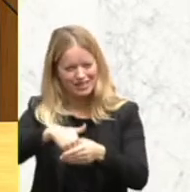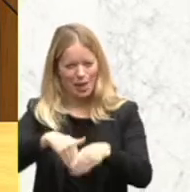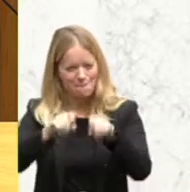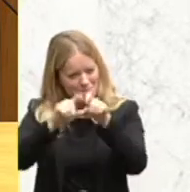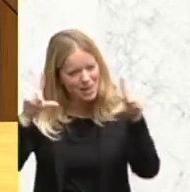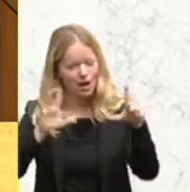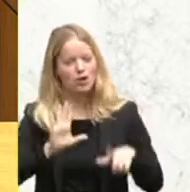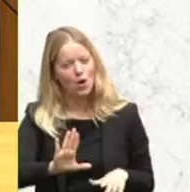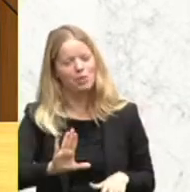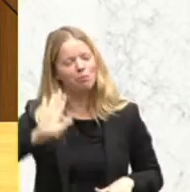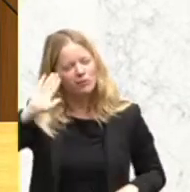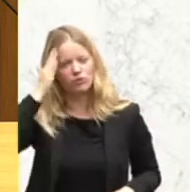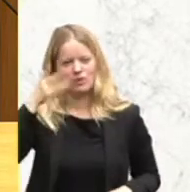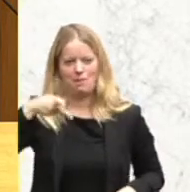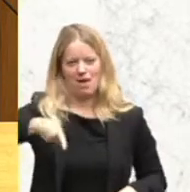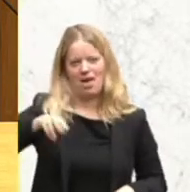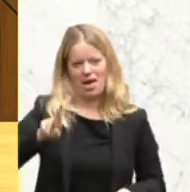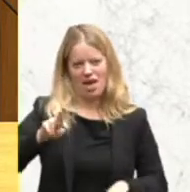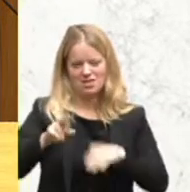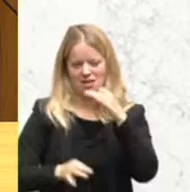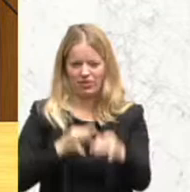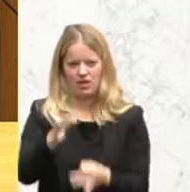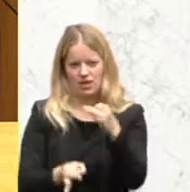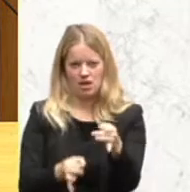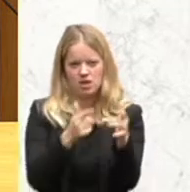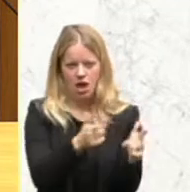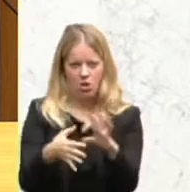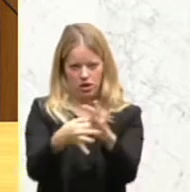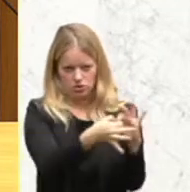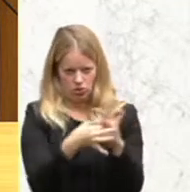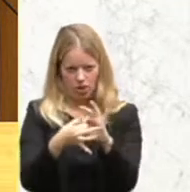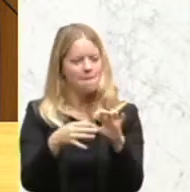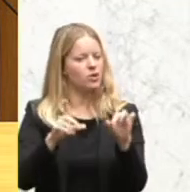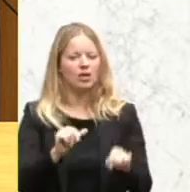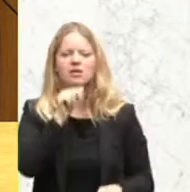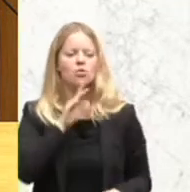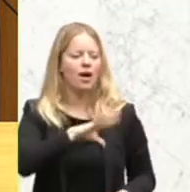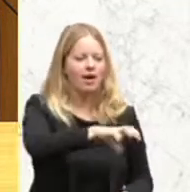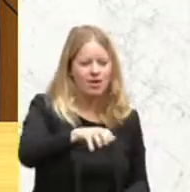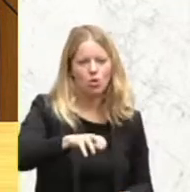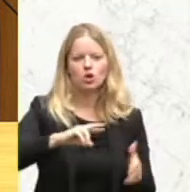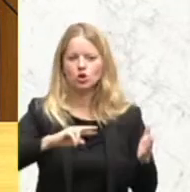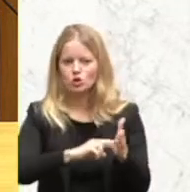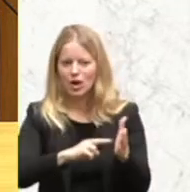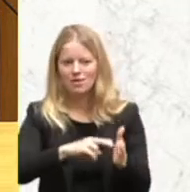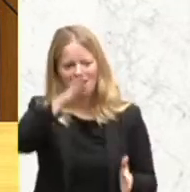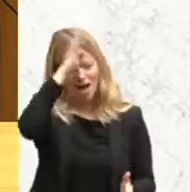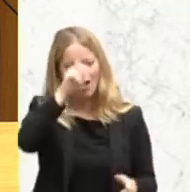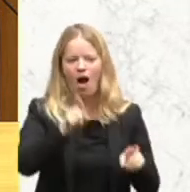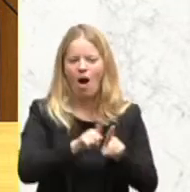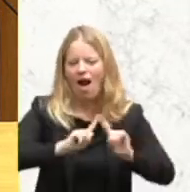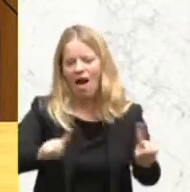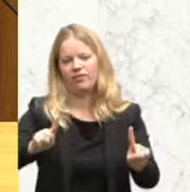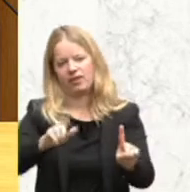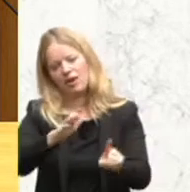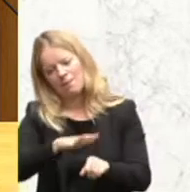Terrororganisation ist, um eben nicht nur in der Region Syrien und Irak, sondern auch in anderen Teilen der Welt, auch in